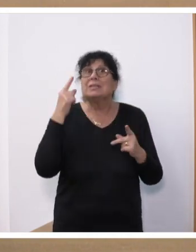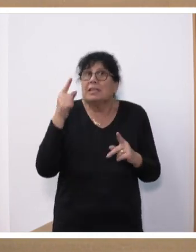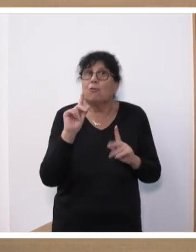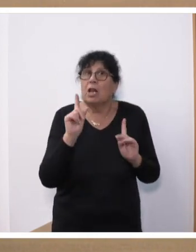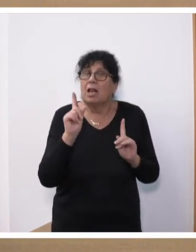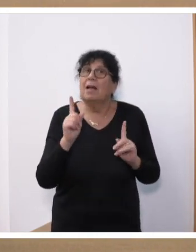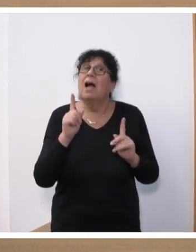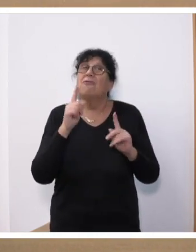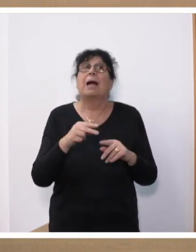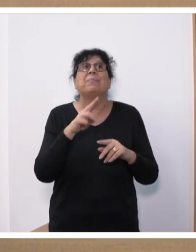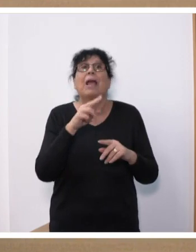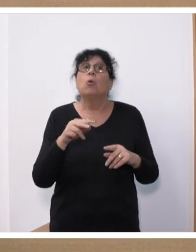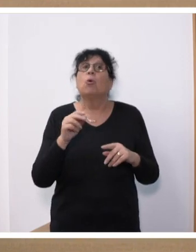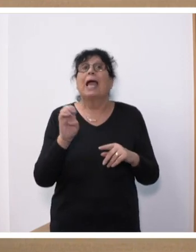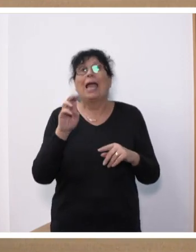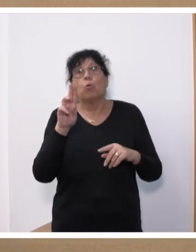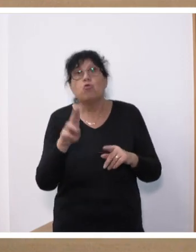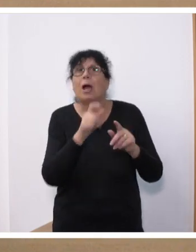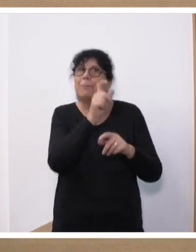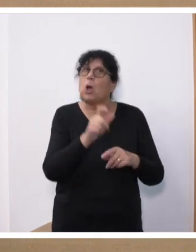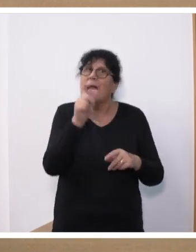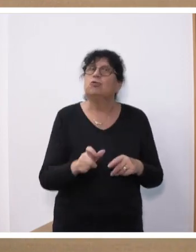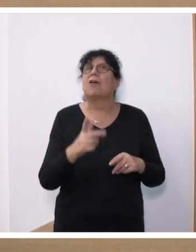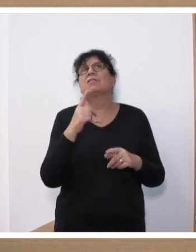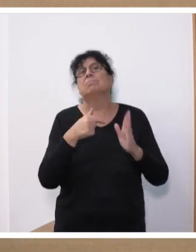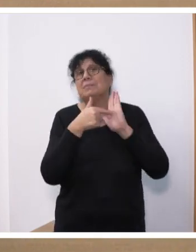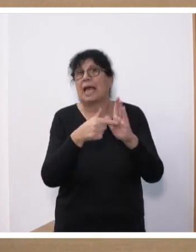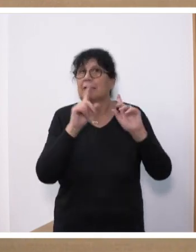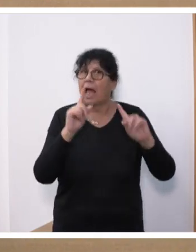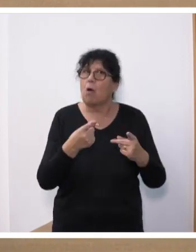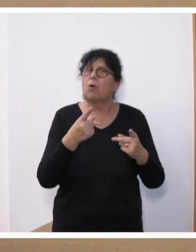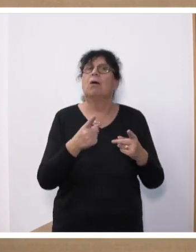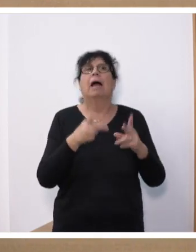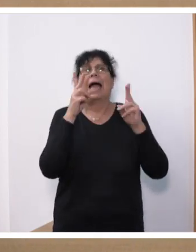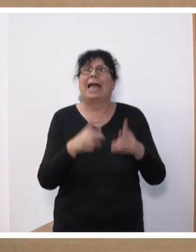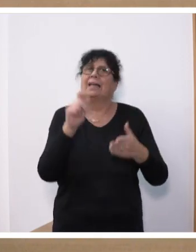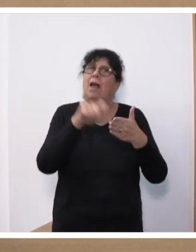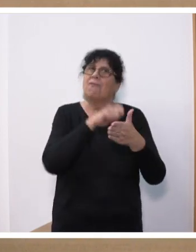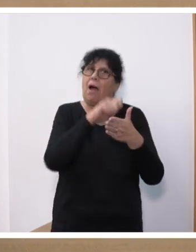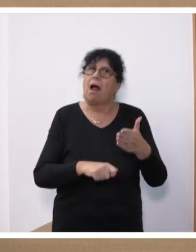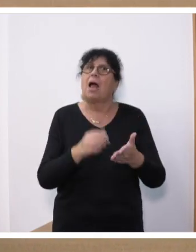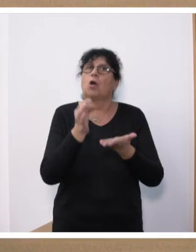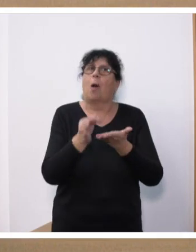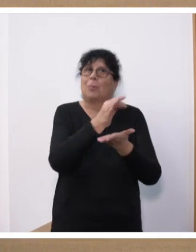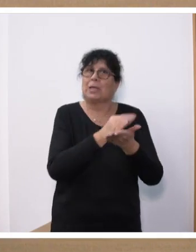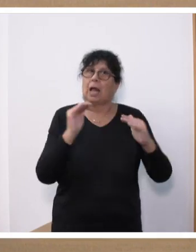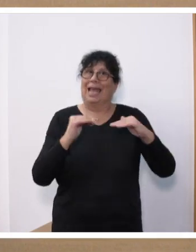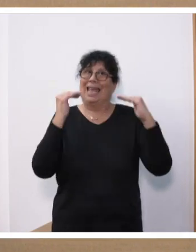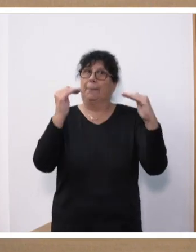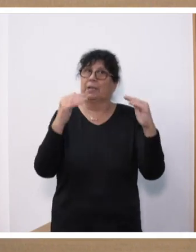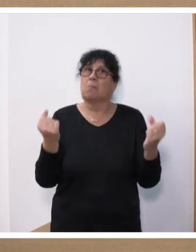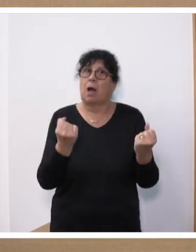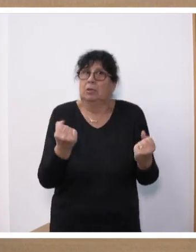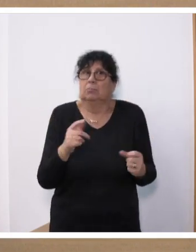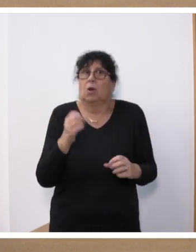denn die Unionsbürgerschaft vermittelt ja auch zum Beispiel das Recht an Wahlen und Abstimmungen auf der kommunalen Ebene teilzunehmen. ist auch logisch,